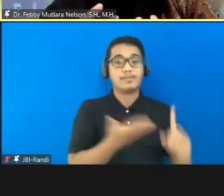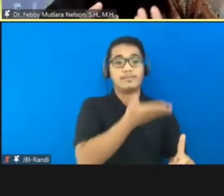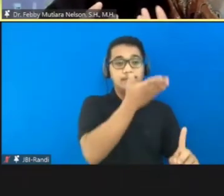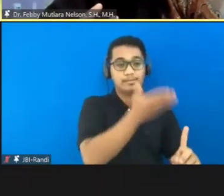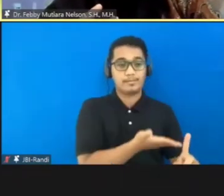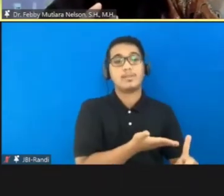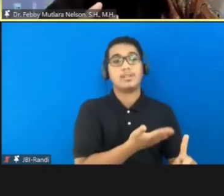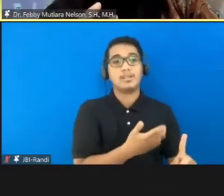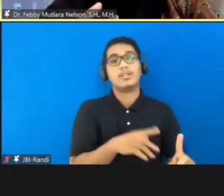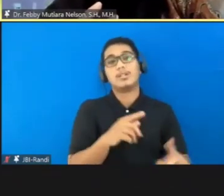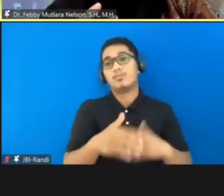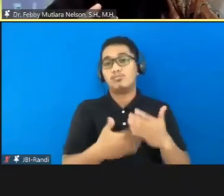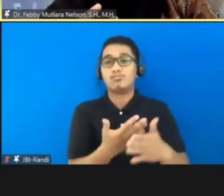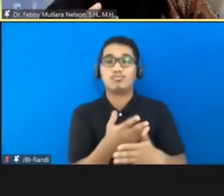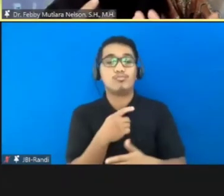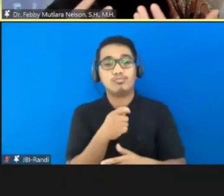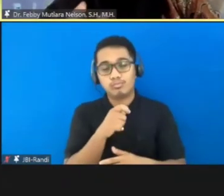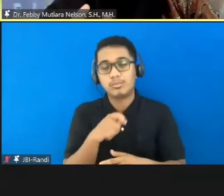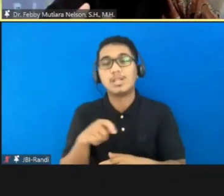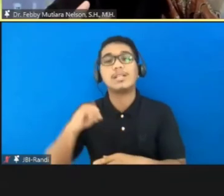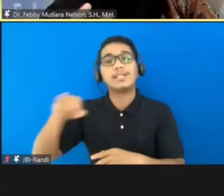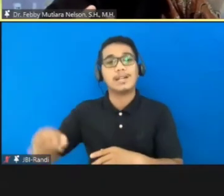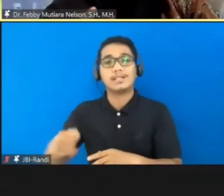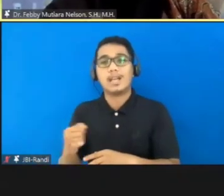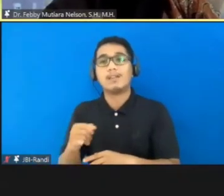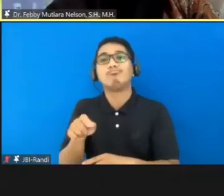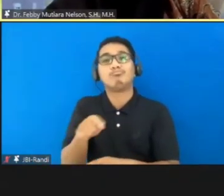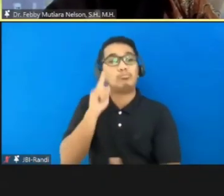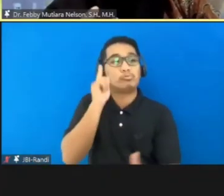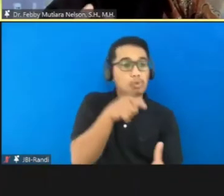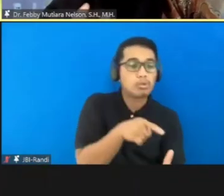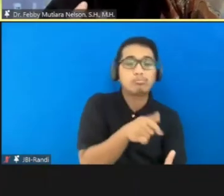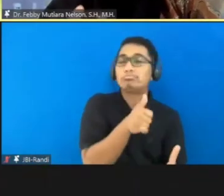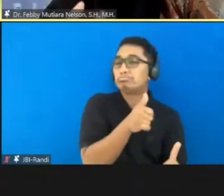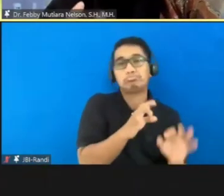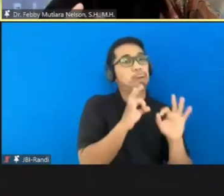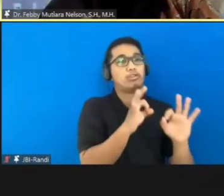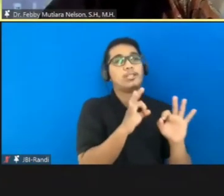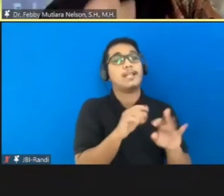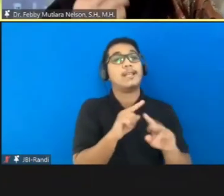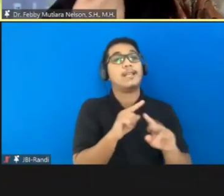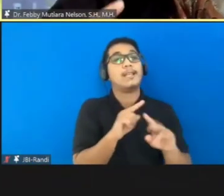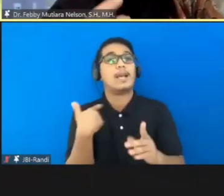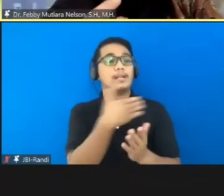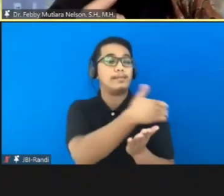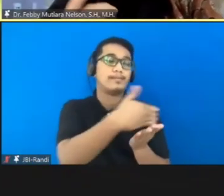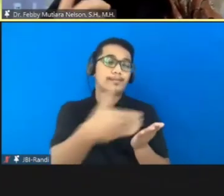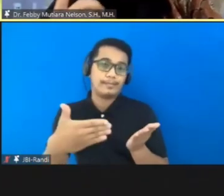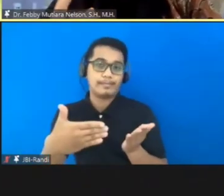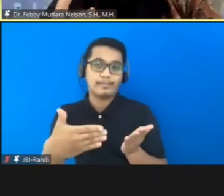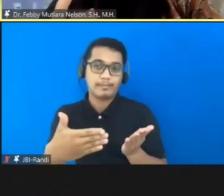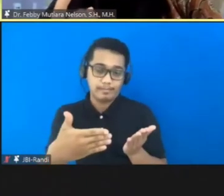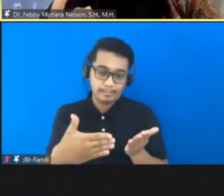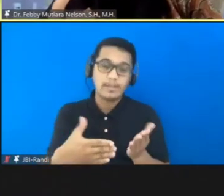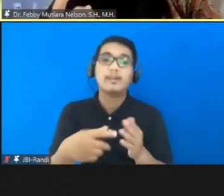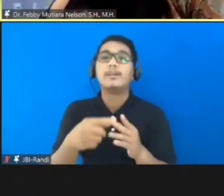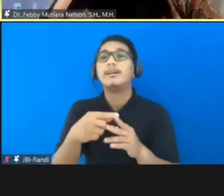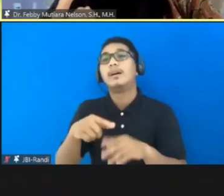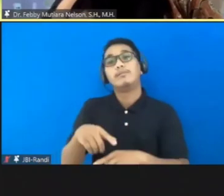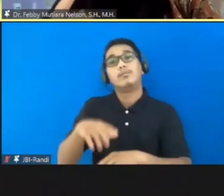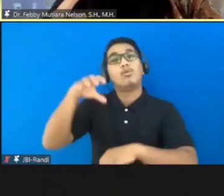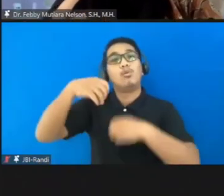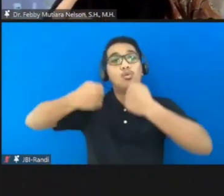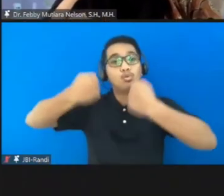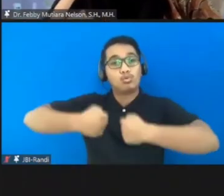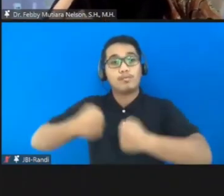memudahkan jaksa untuk menuntut. Ini oke gitu ya. Tapi di sini ada batasan. Pidana penjara yang dapat dijatuhkan paling lama